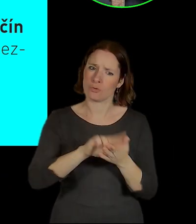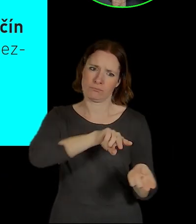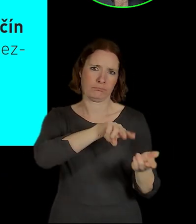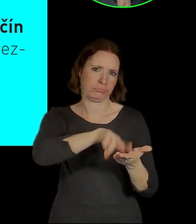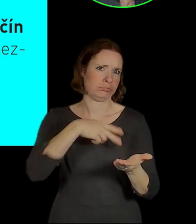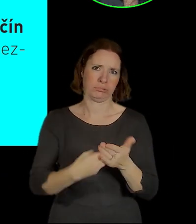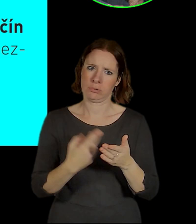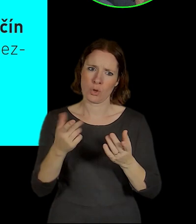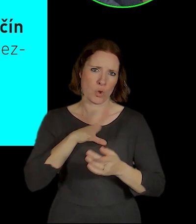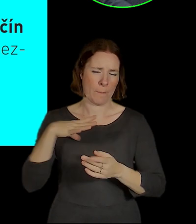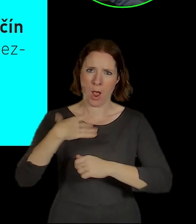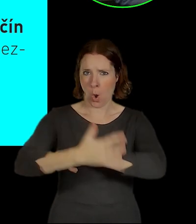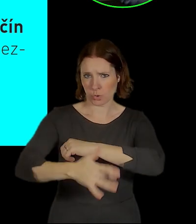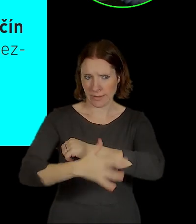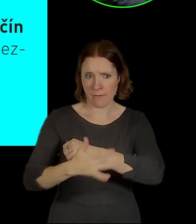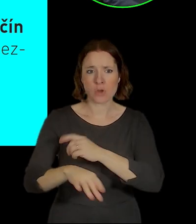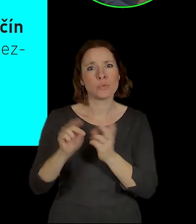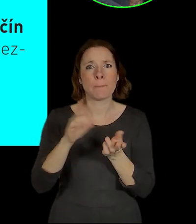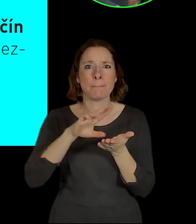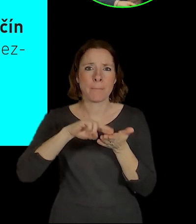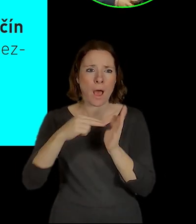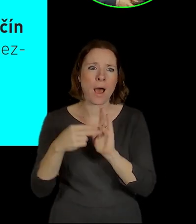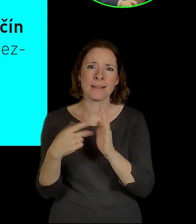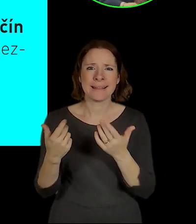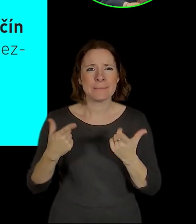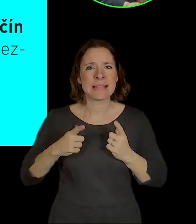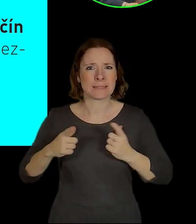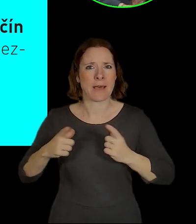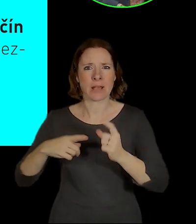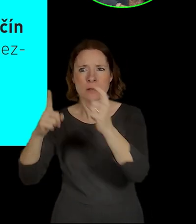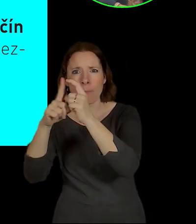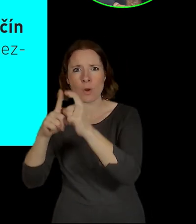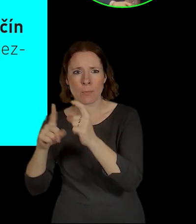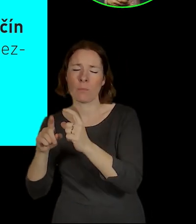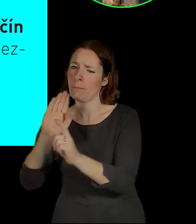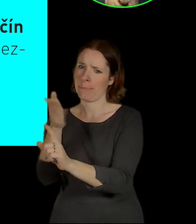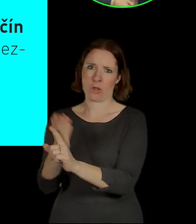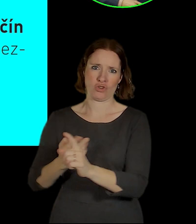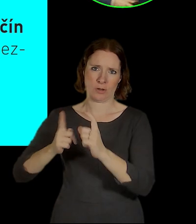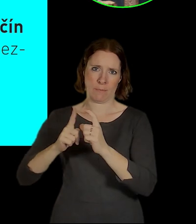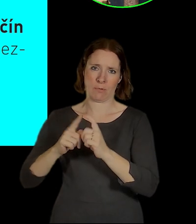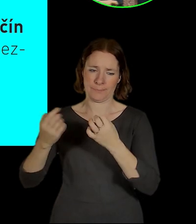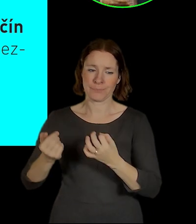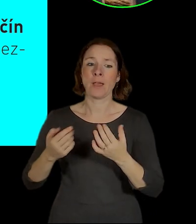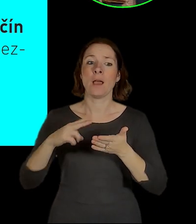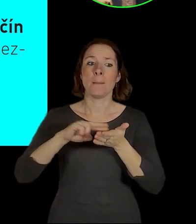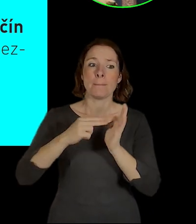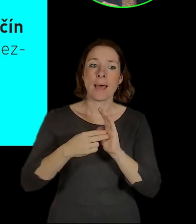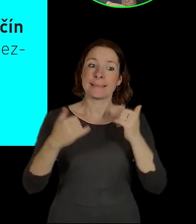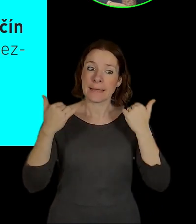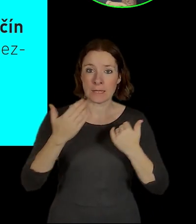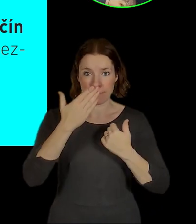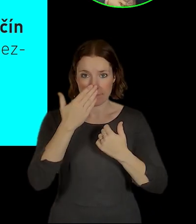katastru, takže asi se to bude trošku přejmenovávat, ale říkejme tomu ještě chvíli Depo Zličín. Tam se má využít kolejiště toho Depa,